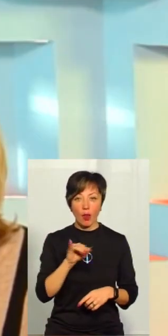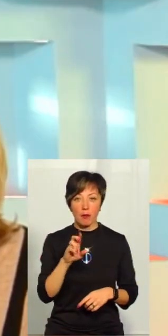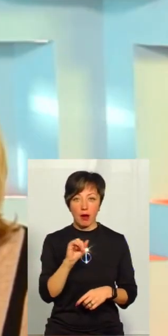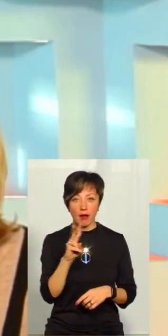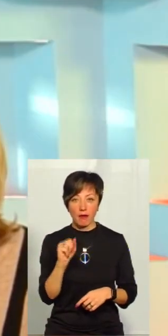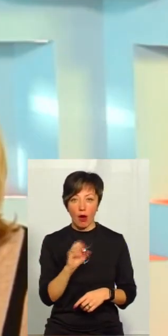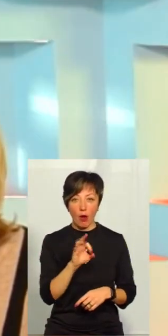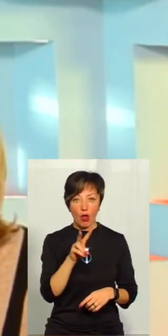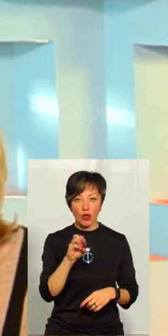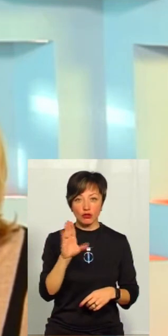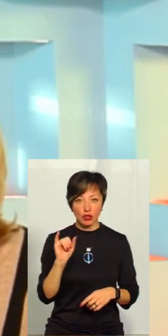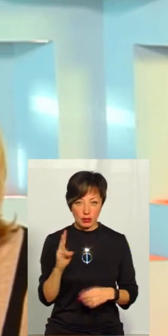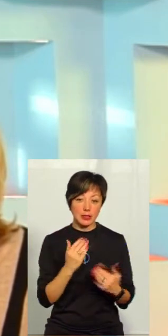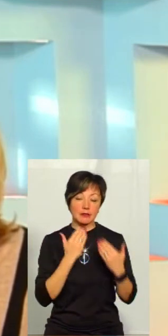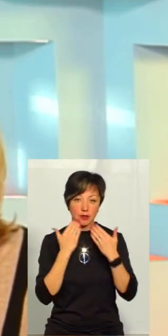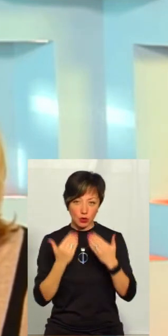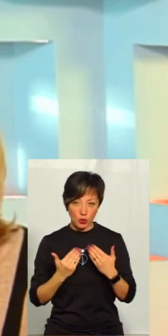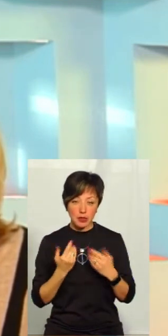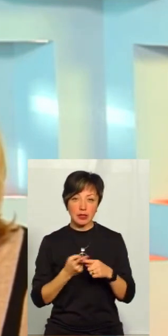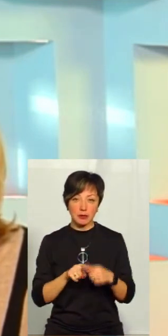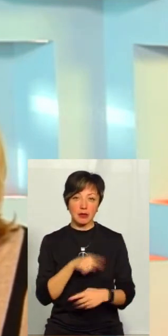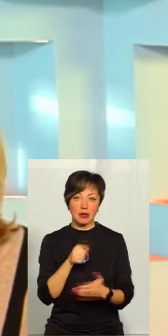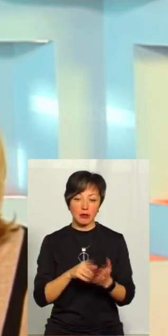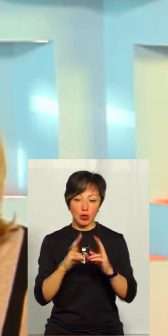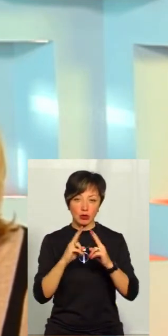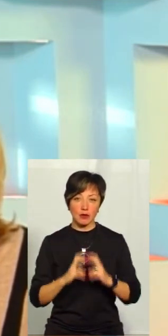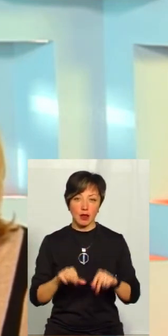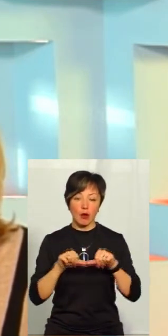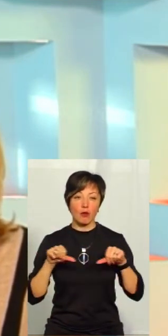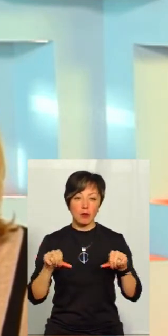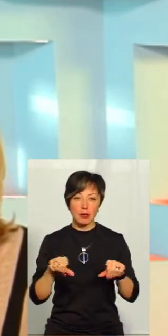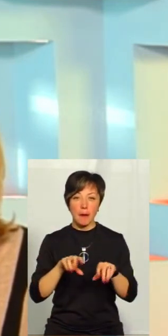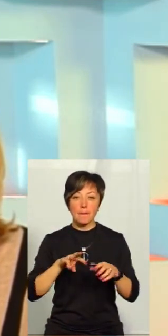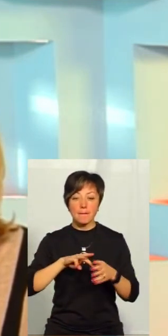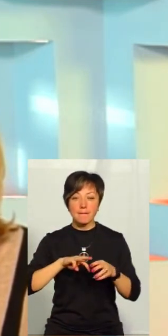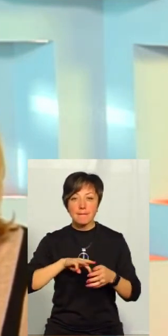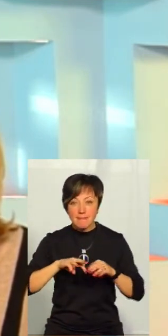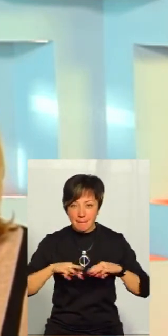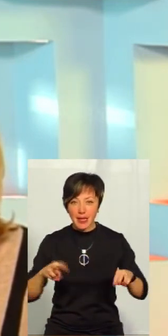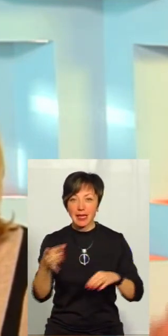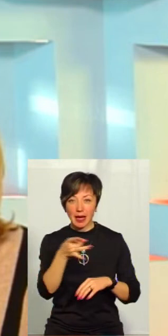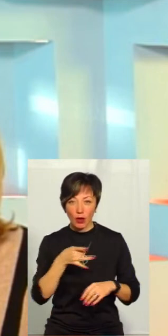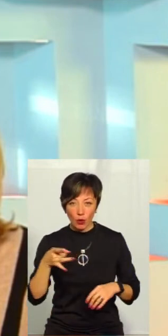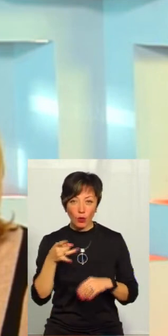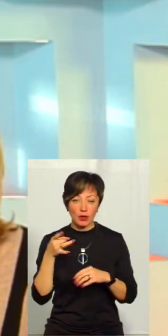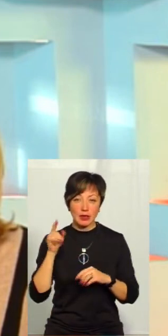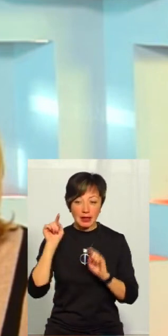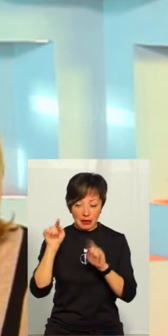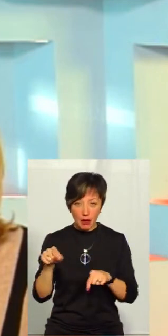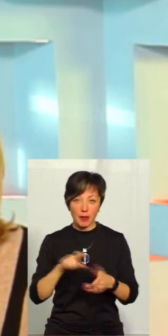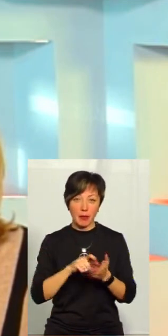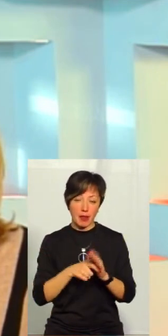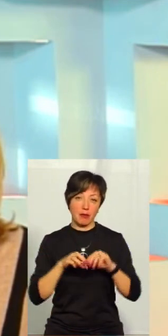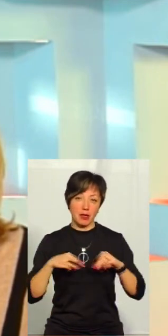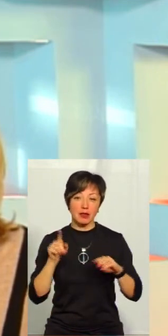як і Олешин, вони звернулись. Дане питання, я думаю, що буде розглянуто на комісії в Мінрегіоні, і там, і на